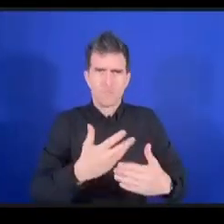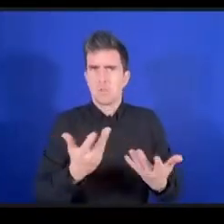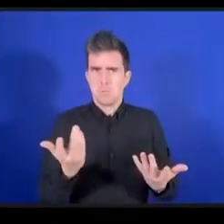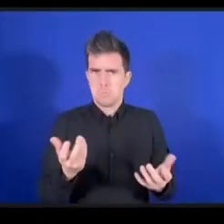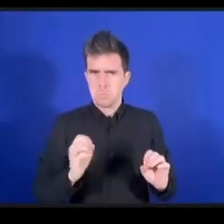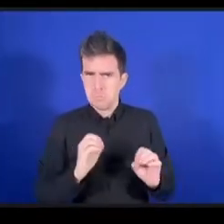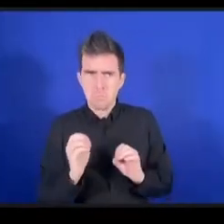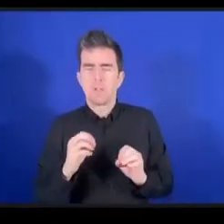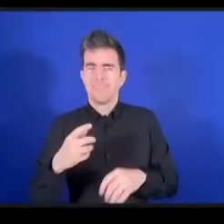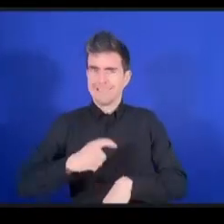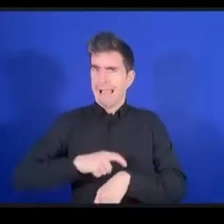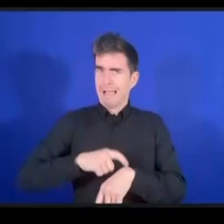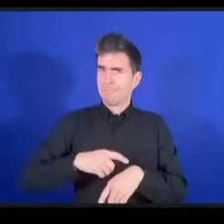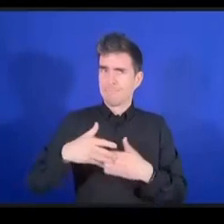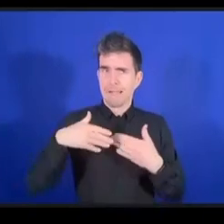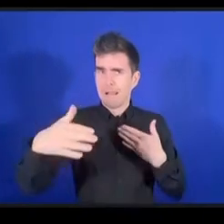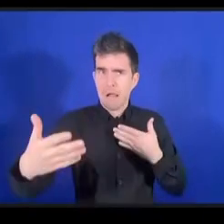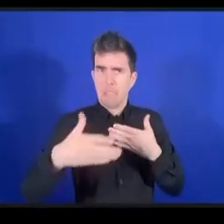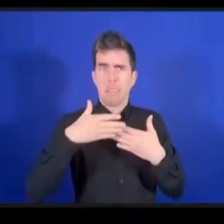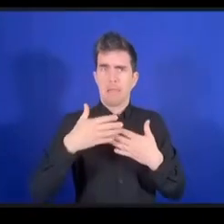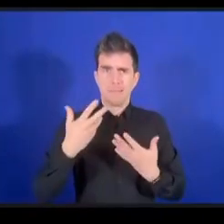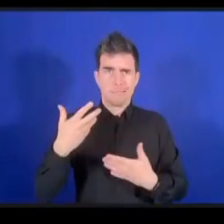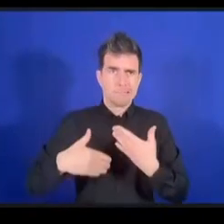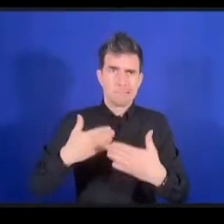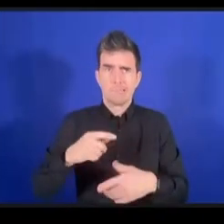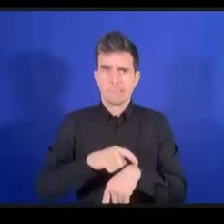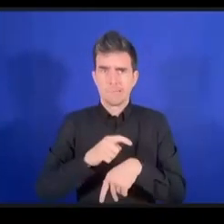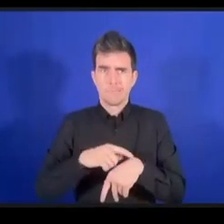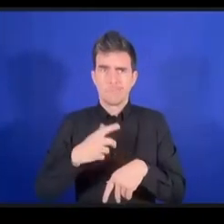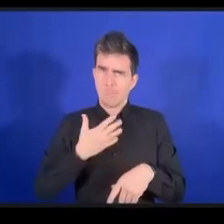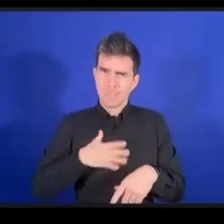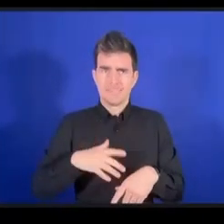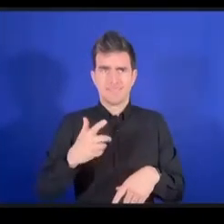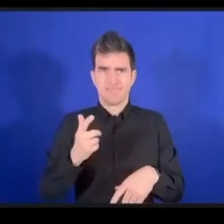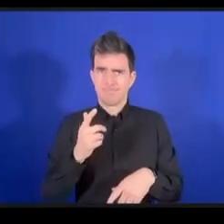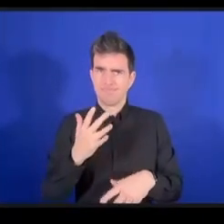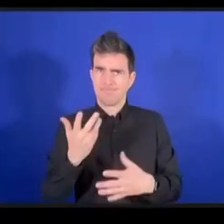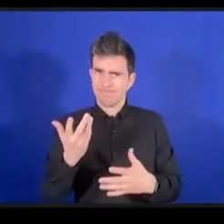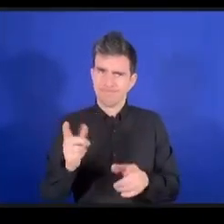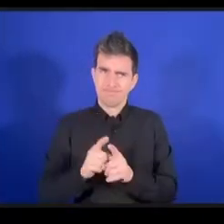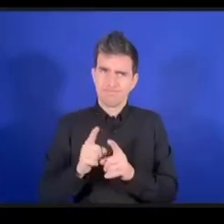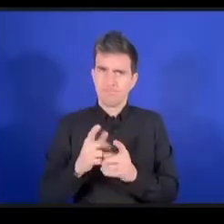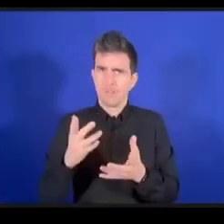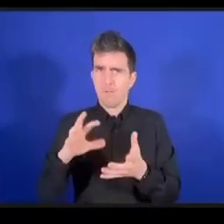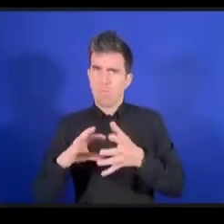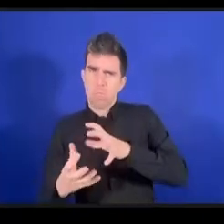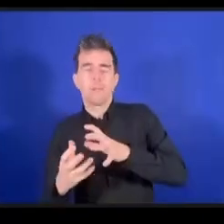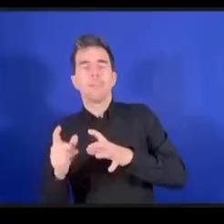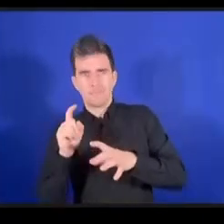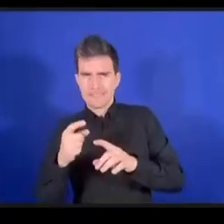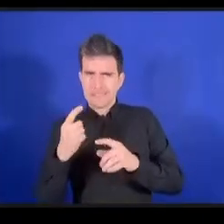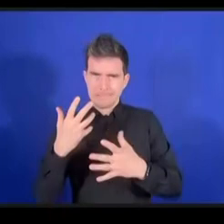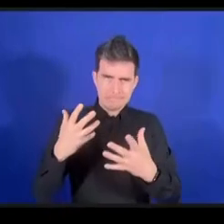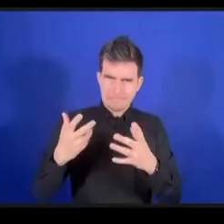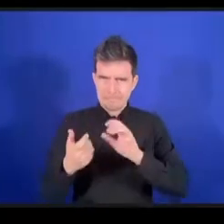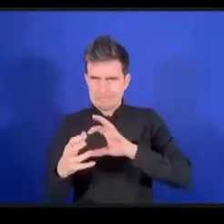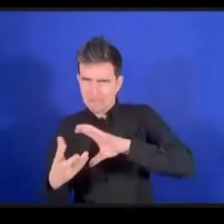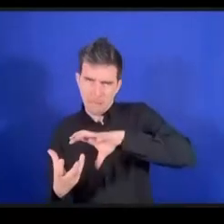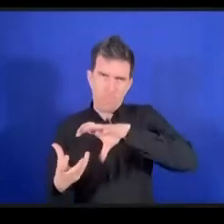ترجمة الكلام إلى واقع نحن سمعنا عن الاتفاق